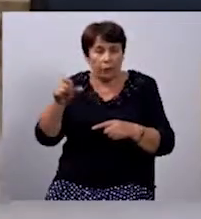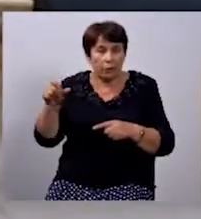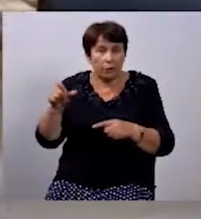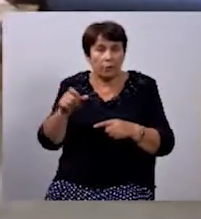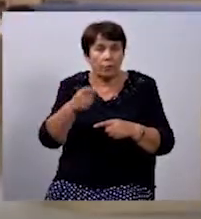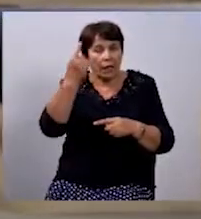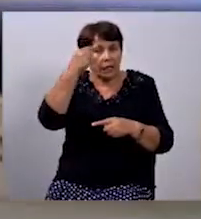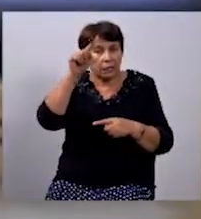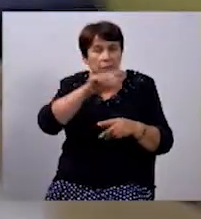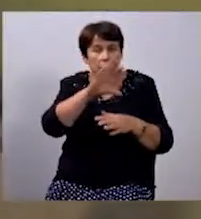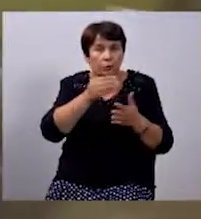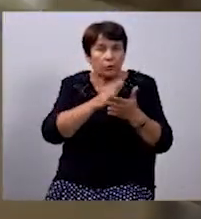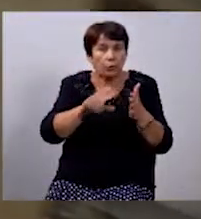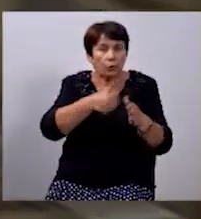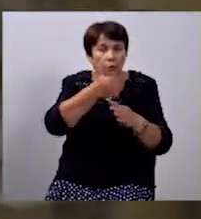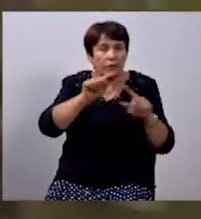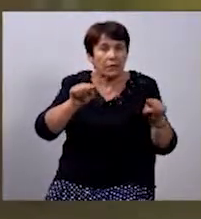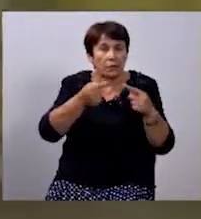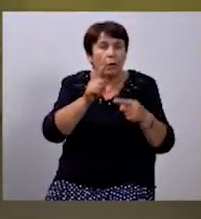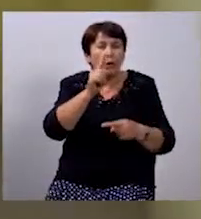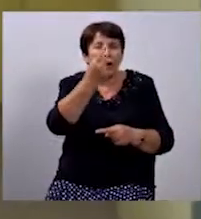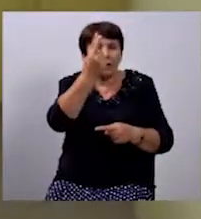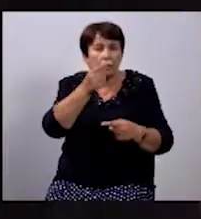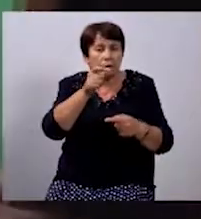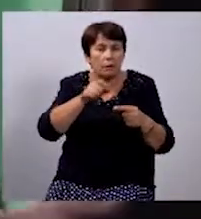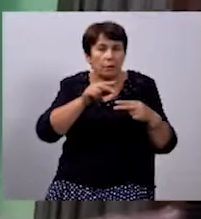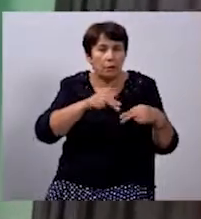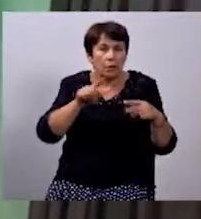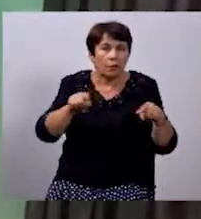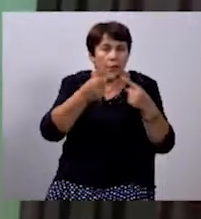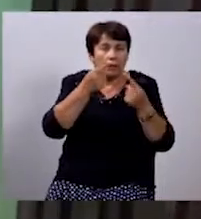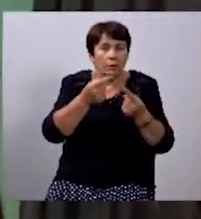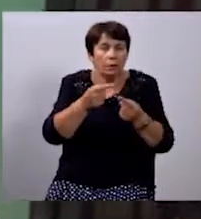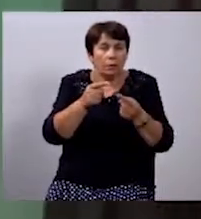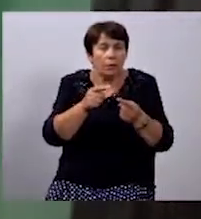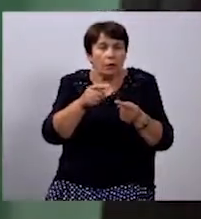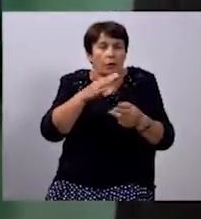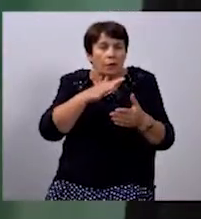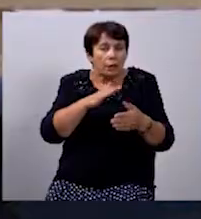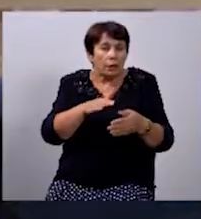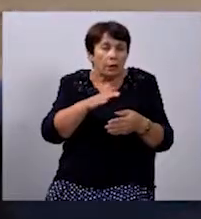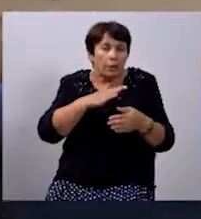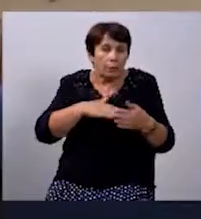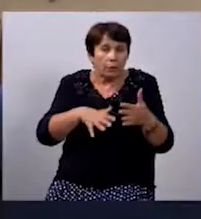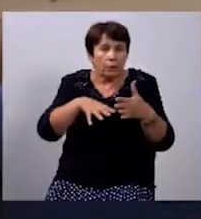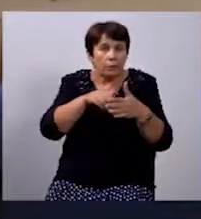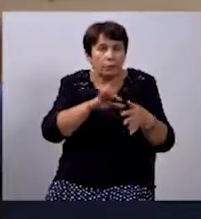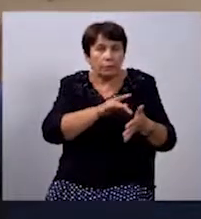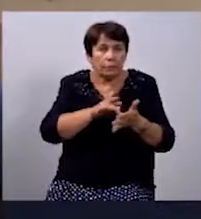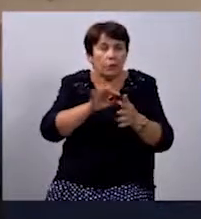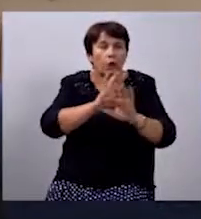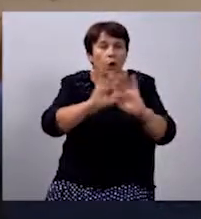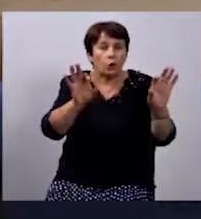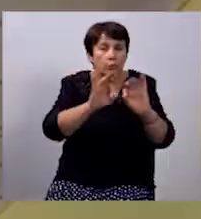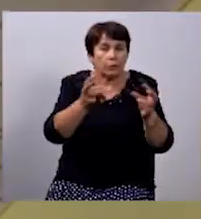Ініціатор, головний реабілітолог та поки що єдиний працівник реабілітаційного центру «Нові крила» Ігор Дільний проводить для нас екскурсію. І розповідає,